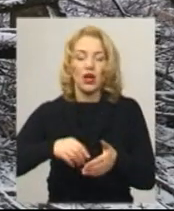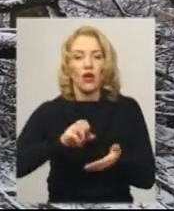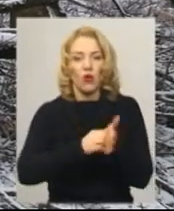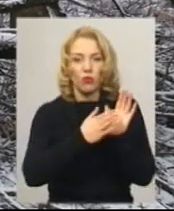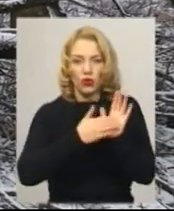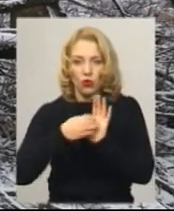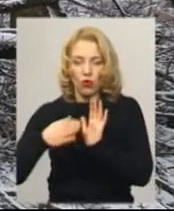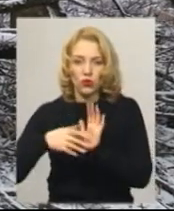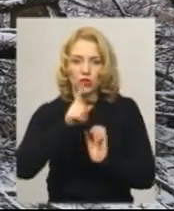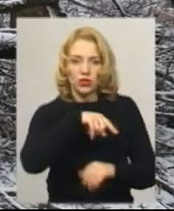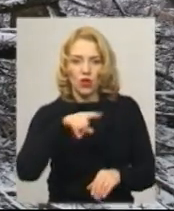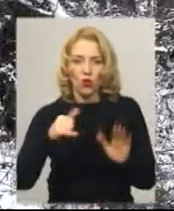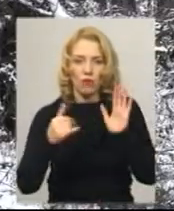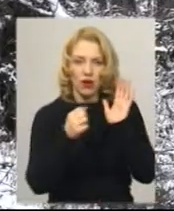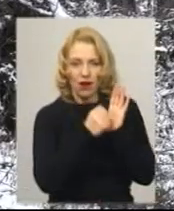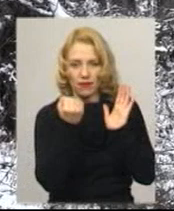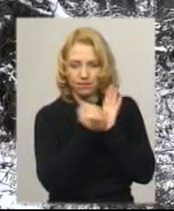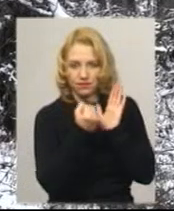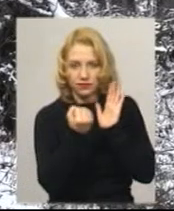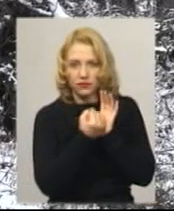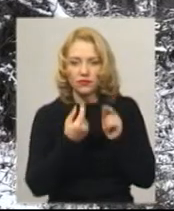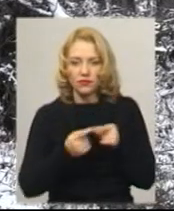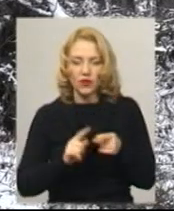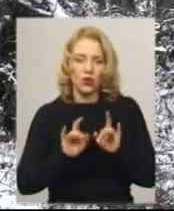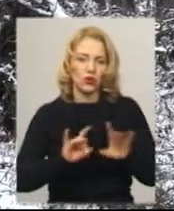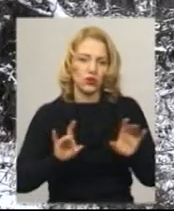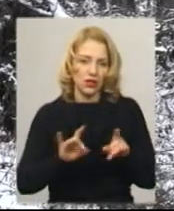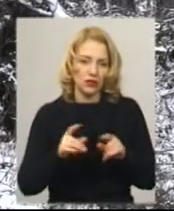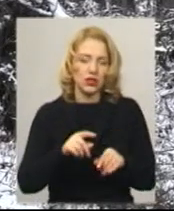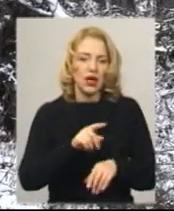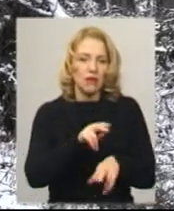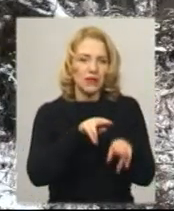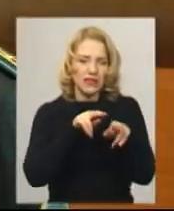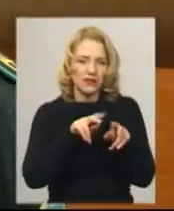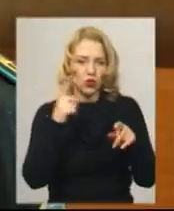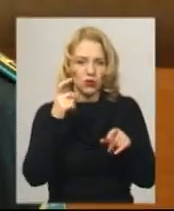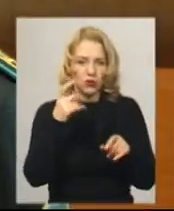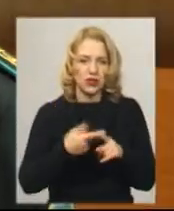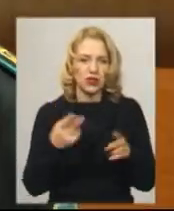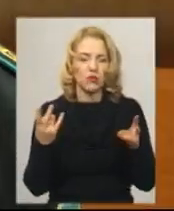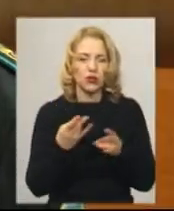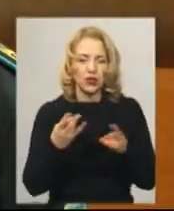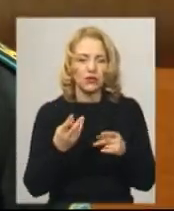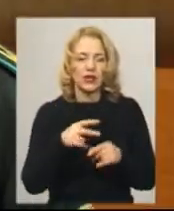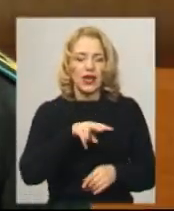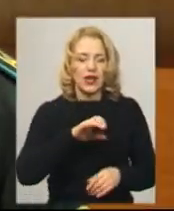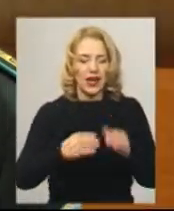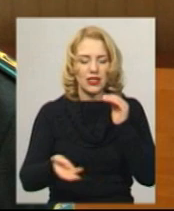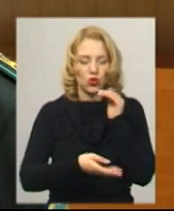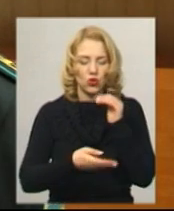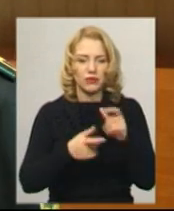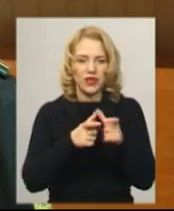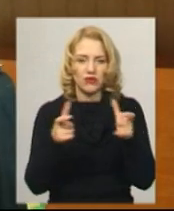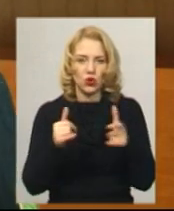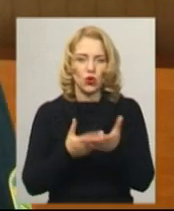головний спеціаліст відділу Хмельницького обласного управління лісового та мисливського господарства Євген Клок. Додає, потрібен лісорубний квиток та оплата податку.